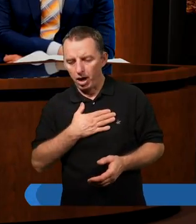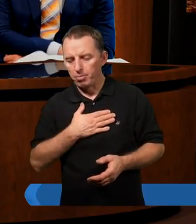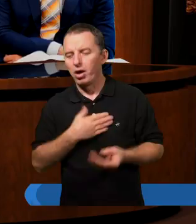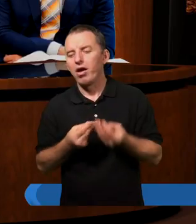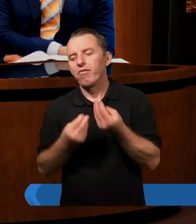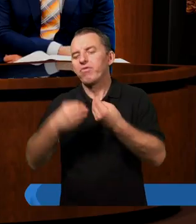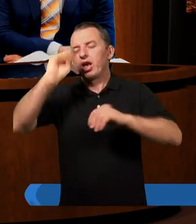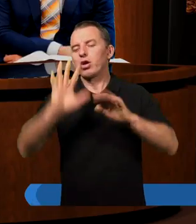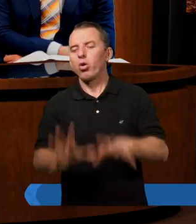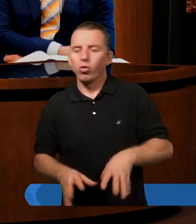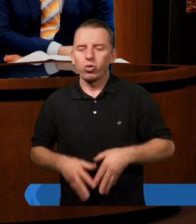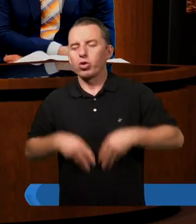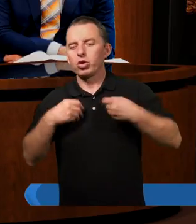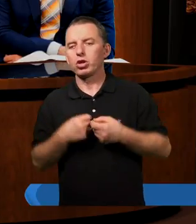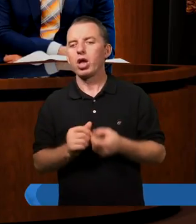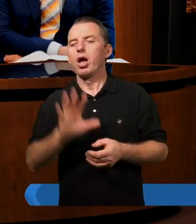uroczystość,